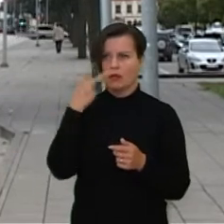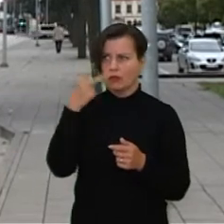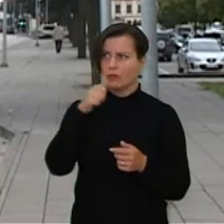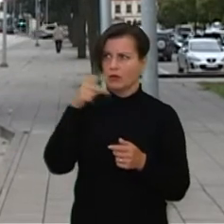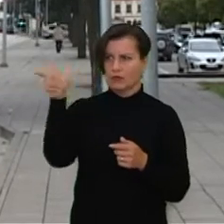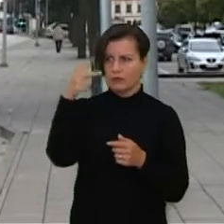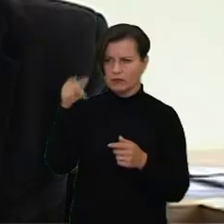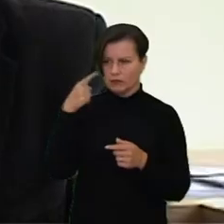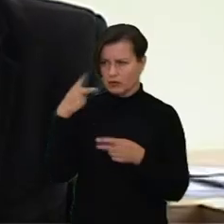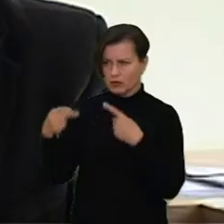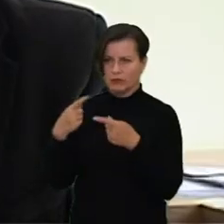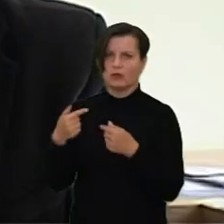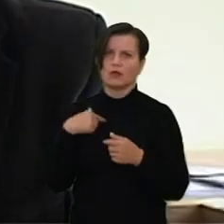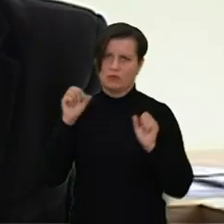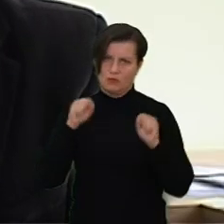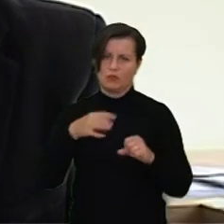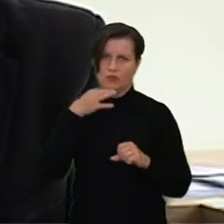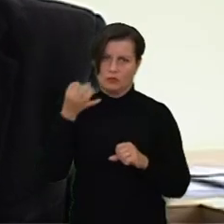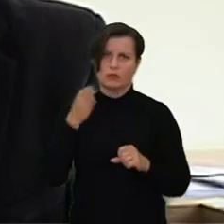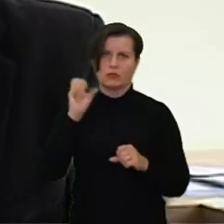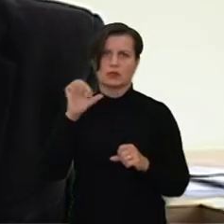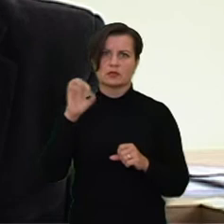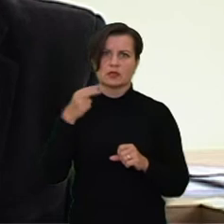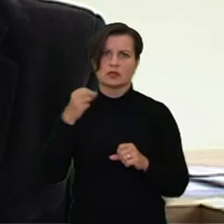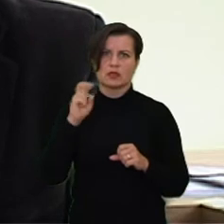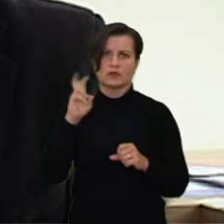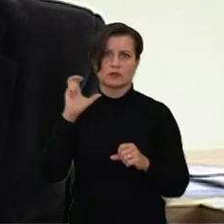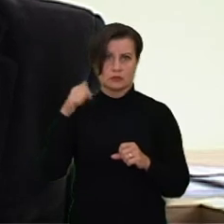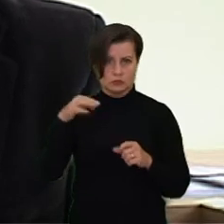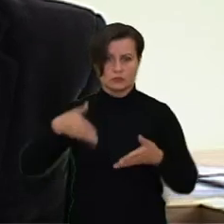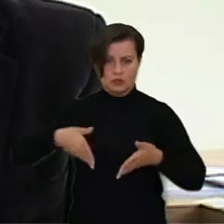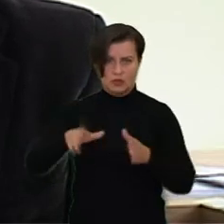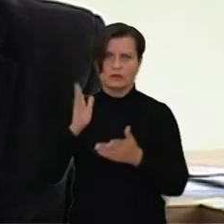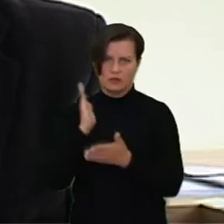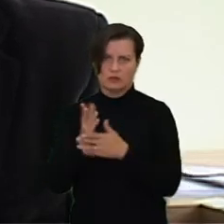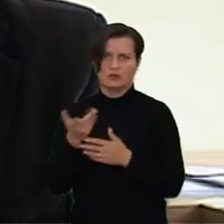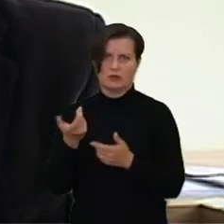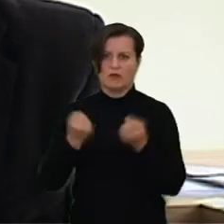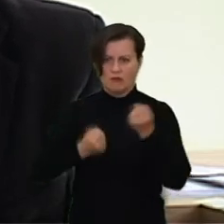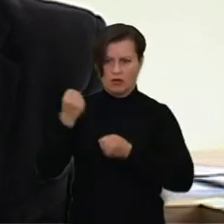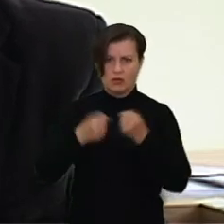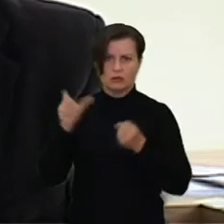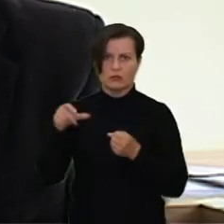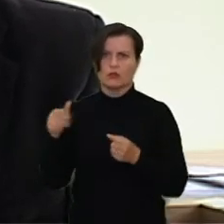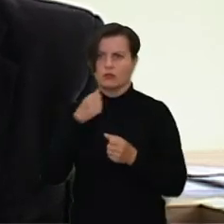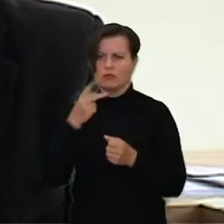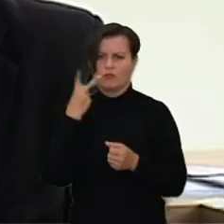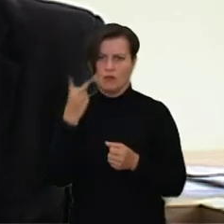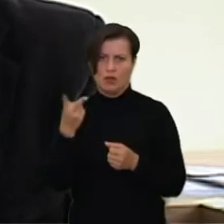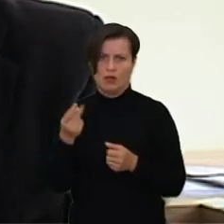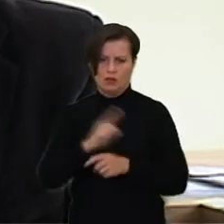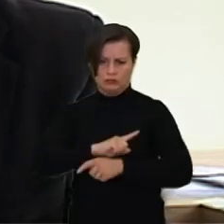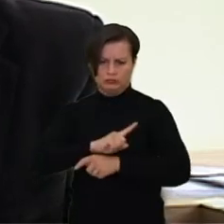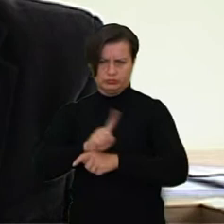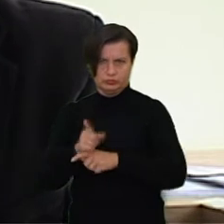vaizdų stebėtojai užfiksuoja ir galiu pasakyti tikrai, Basanavičiaus gatvė tikrai yra vairuotojų, nedrausmingų, kurie važinėja